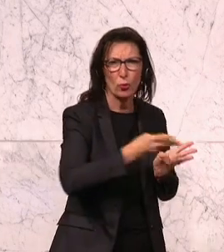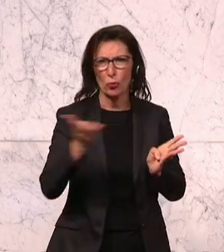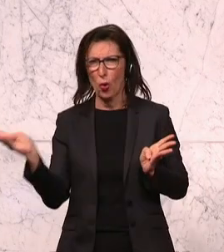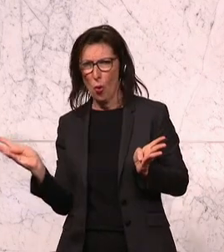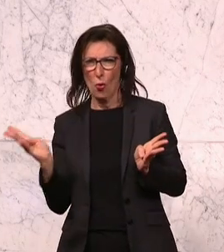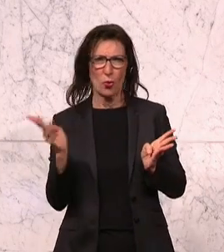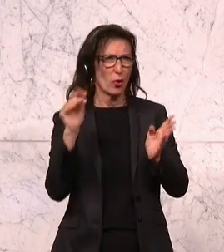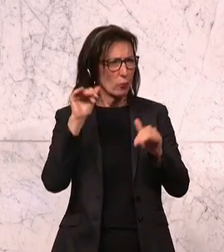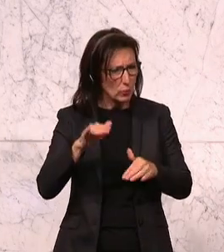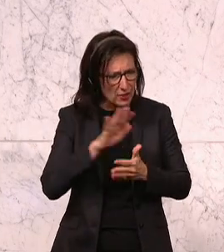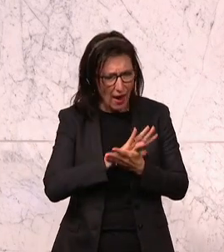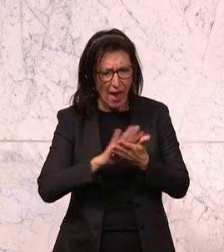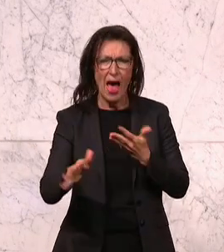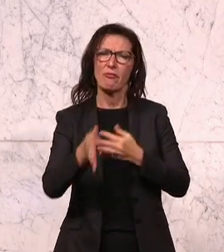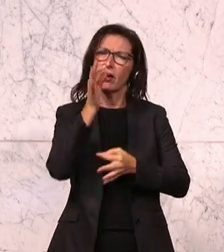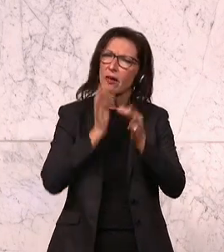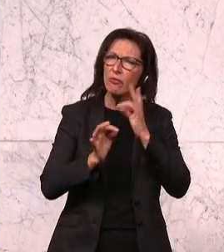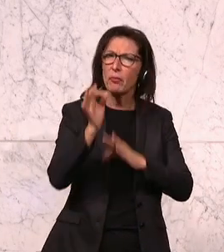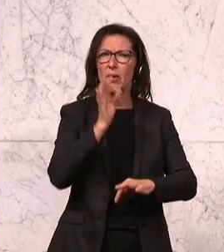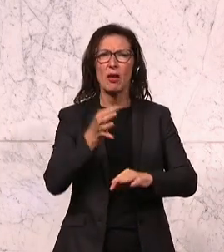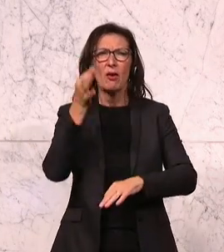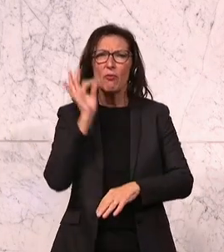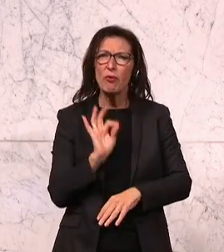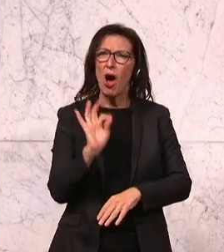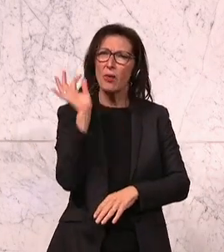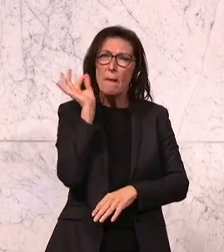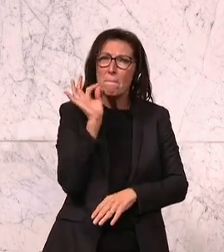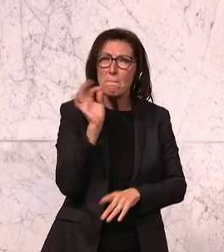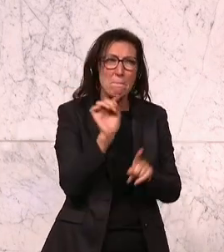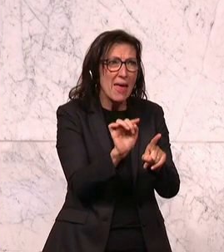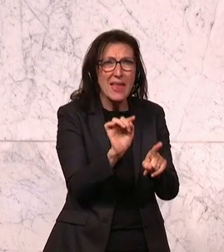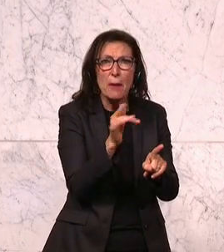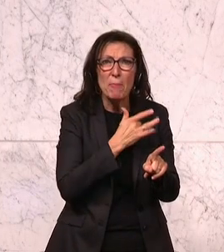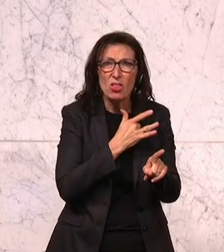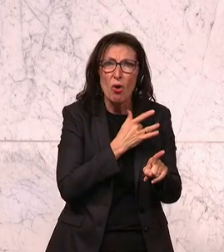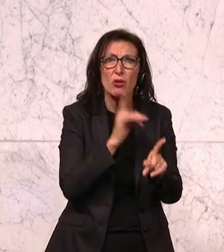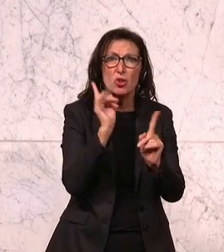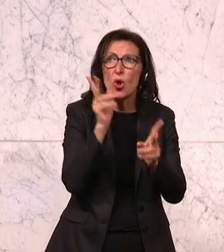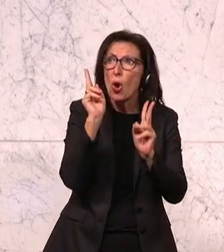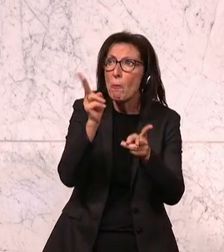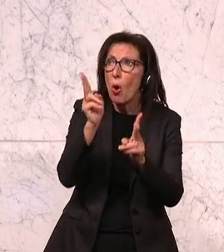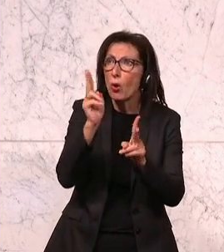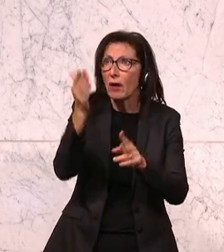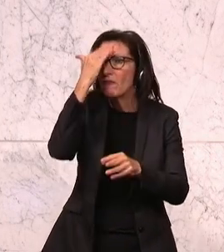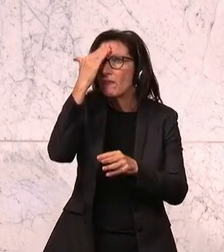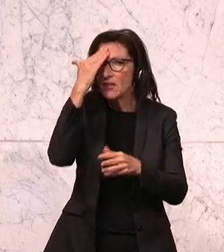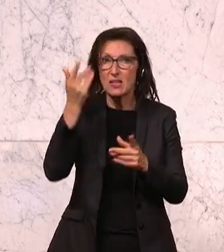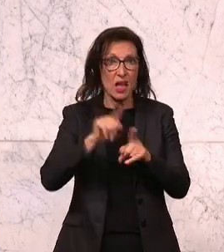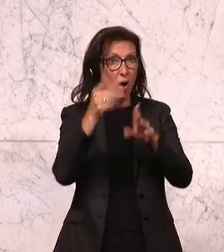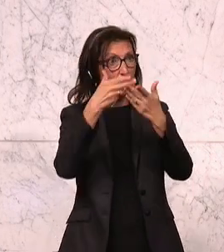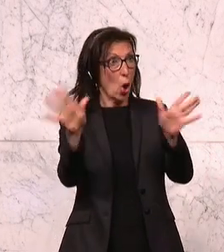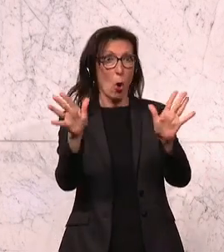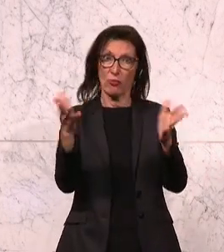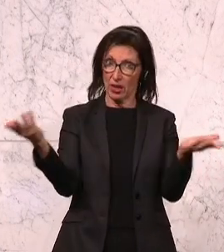Betroffenen, Frauen und Kindern und Mädchen, diese zu erreichen, aber vor allem auch die Öffentlichkeit zu erreichen. Und ich appelliere an